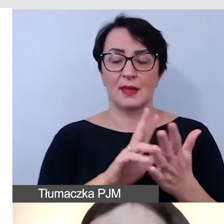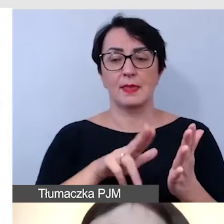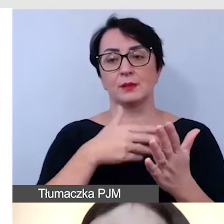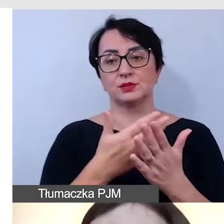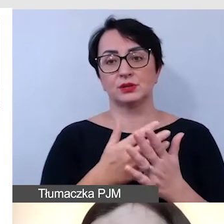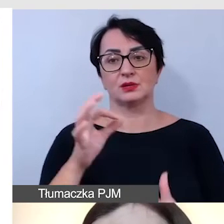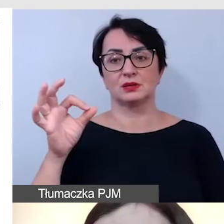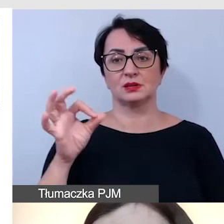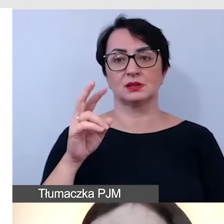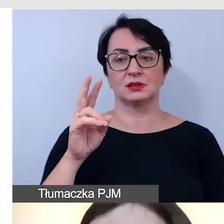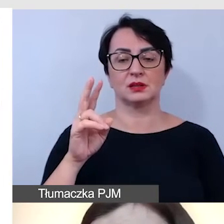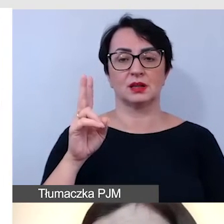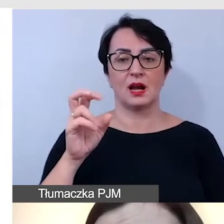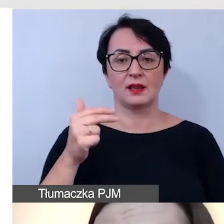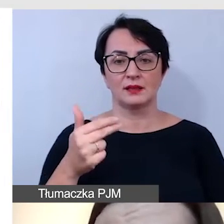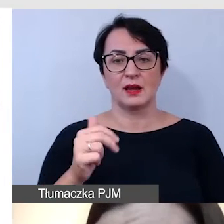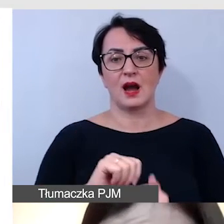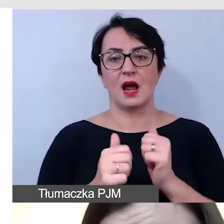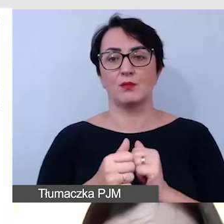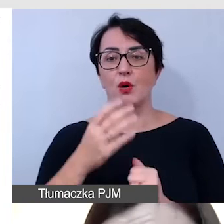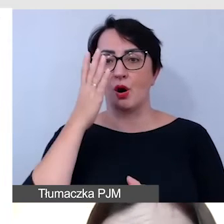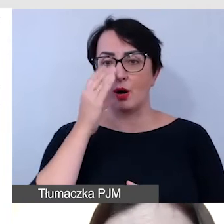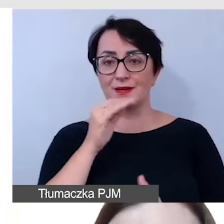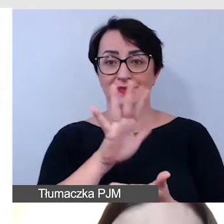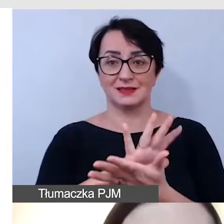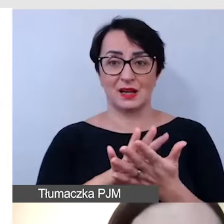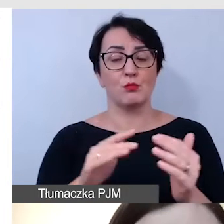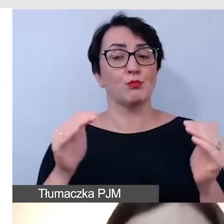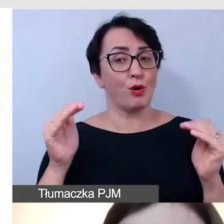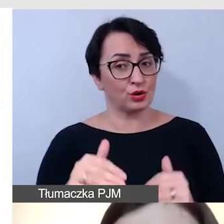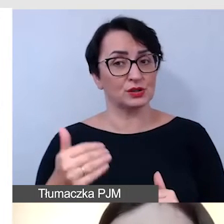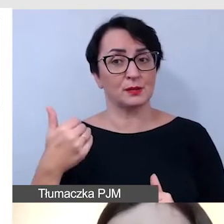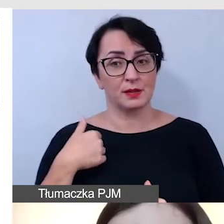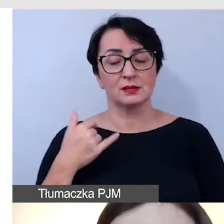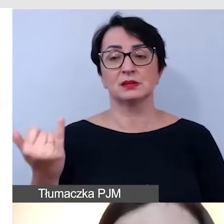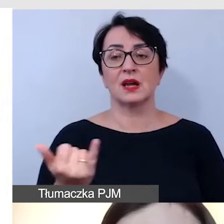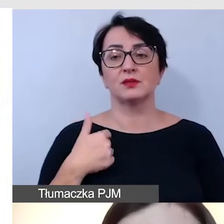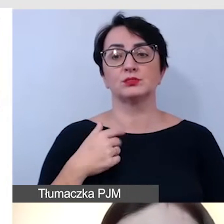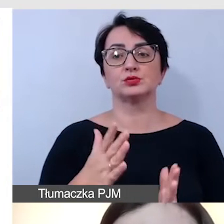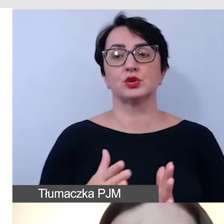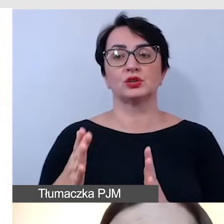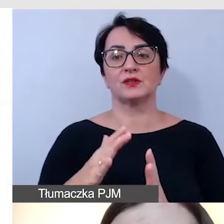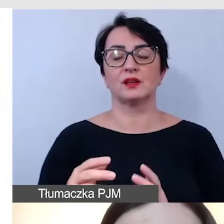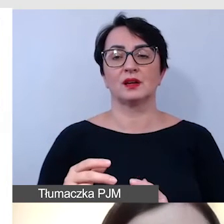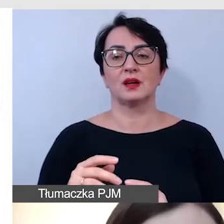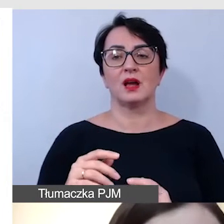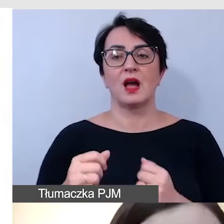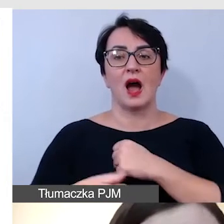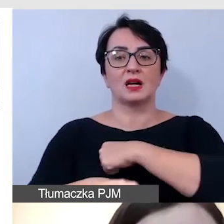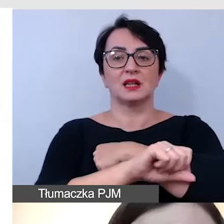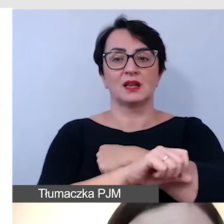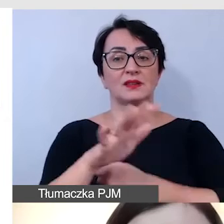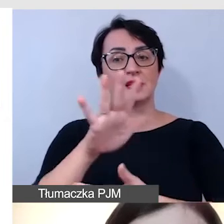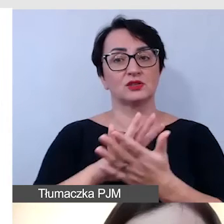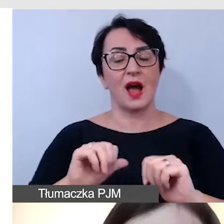nam się skany lub obrazy tekstu, może się tak czasem zdarzyć. Zawsze przygotowujemy alternatywę tekstową, by każdy